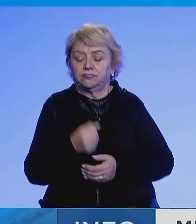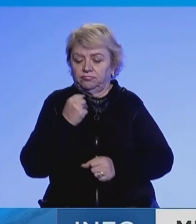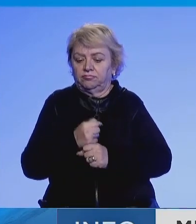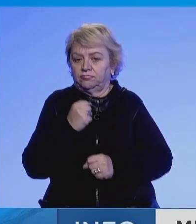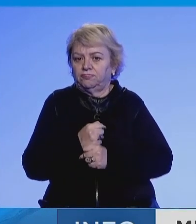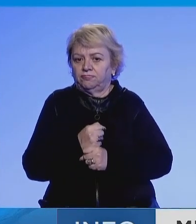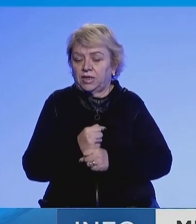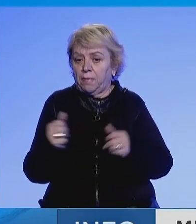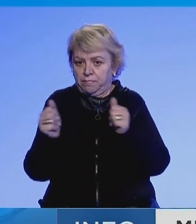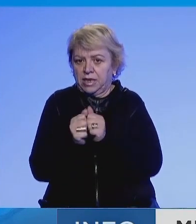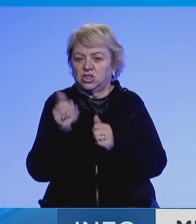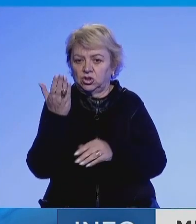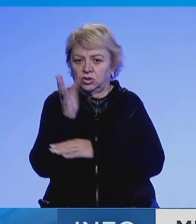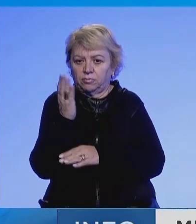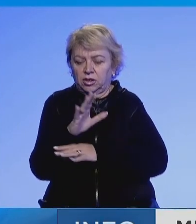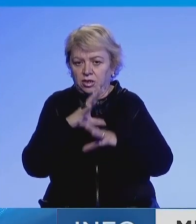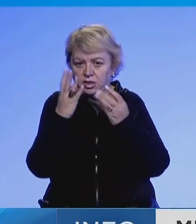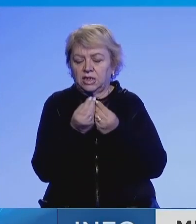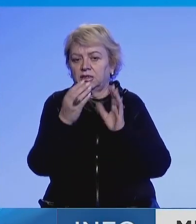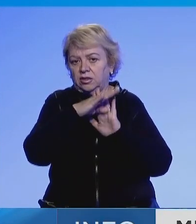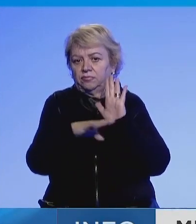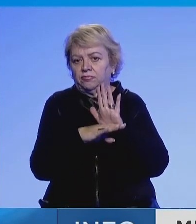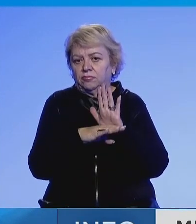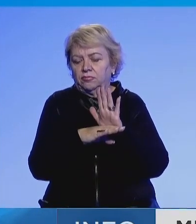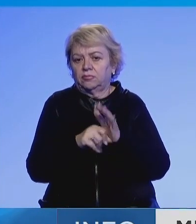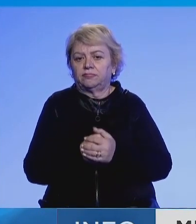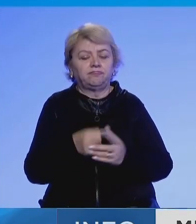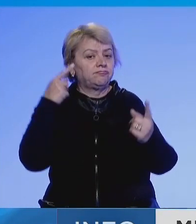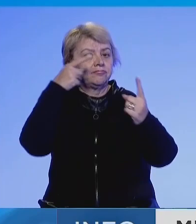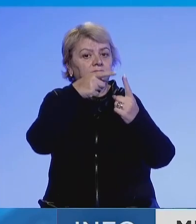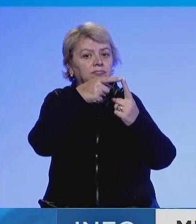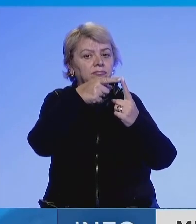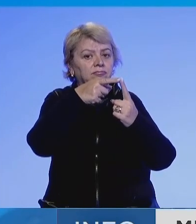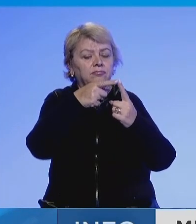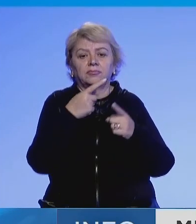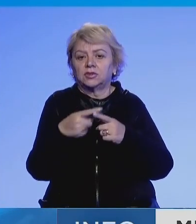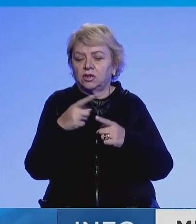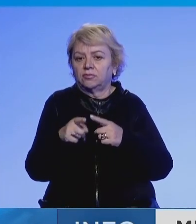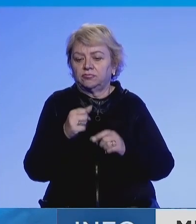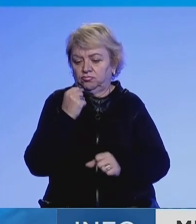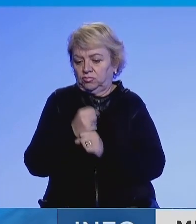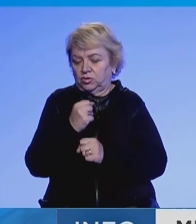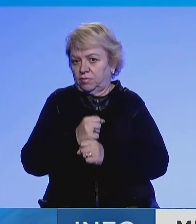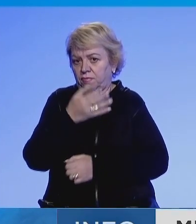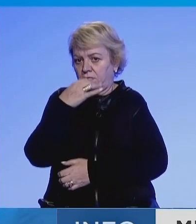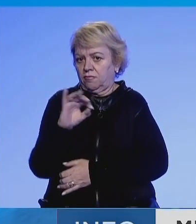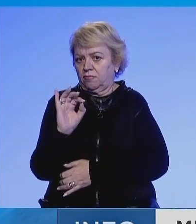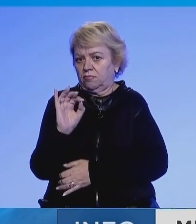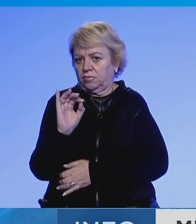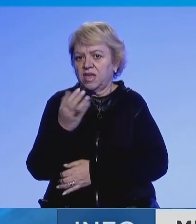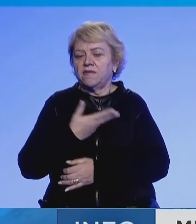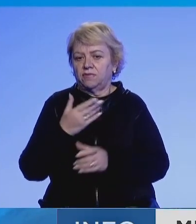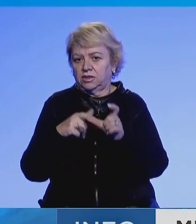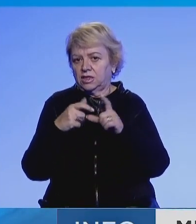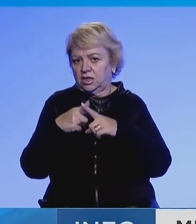pozitë-opozitë në miratimin e gjitha ligjeve që kanë përqëllim qoftë funksionimin më të njërën në këtë rast të forçave të